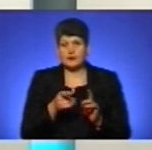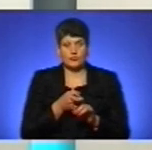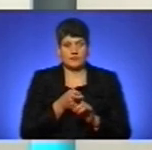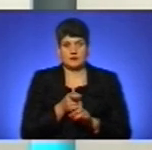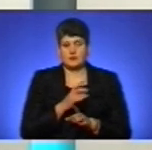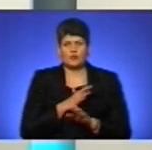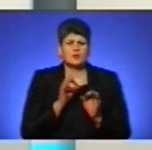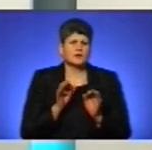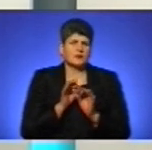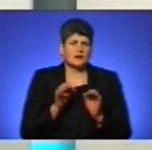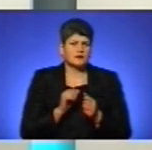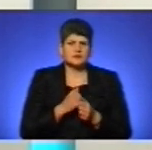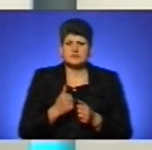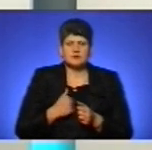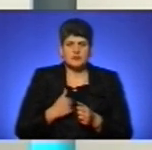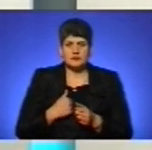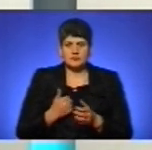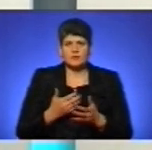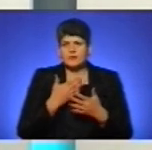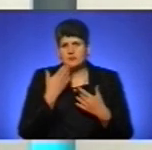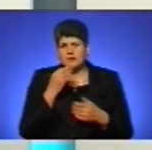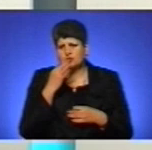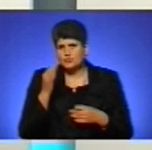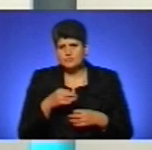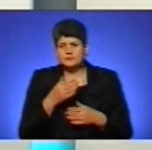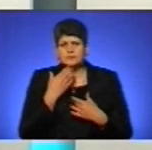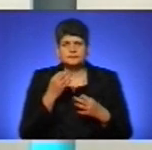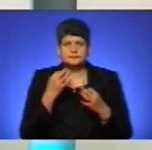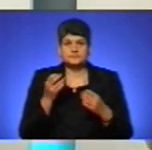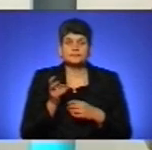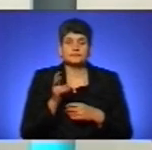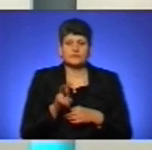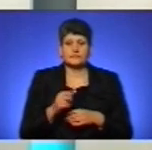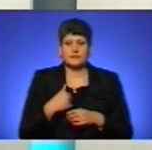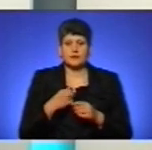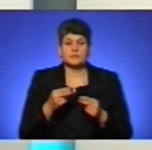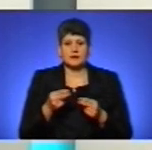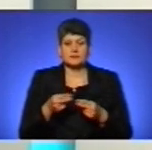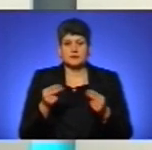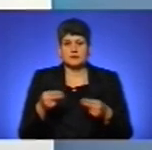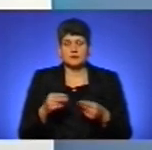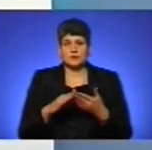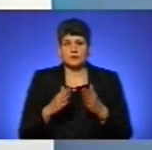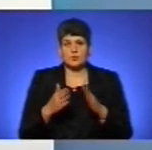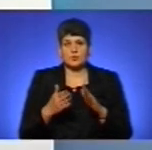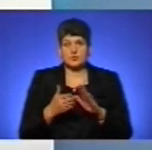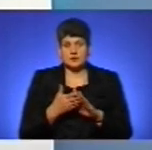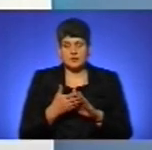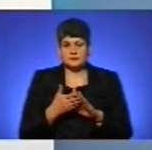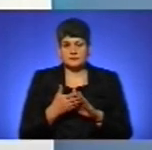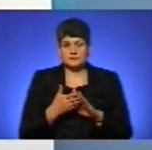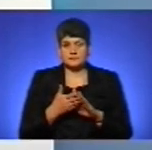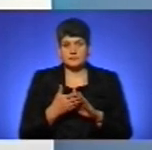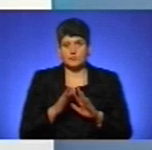жодним чином з армією, не має ні досвіду, вона приходить в військовий комісаріат, заключає військовий контракт з військової частини послі нашого